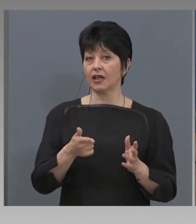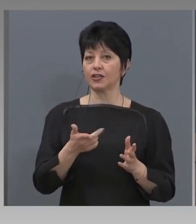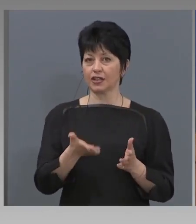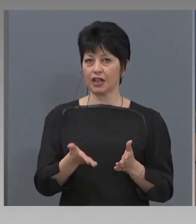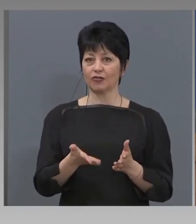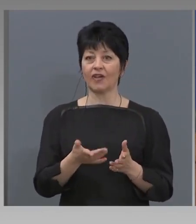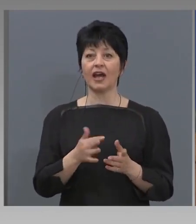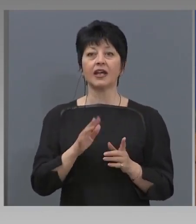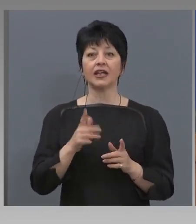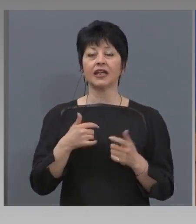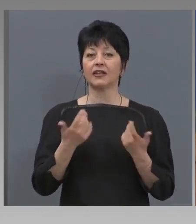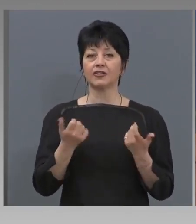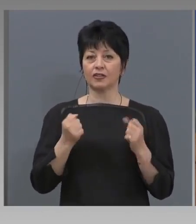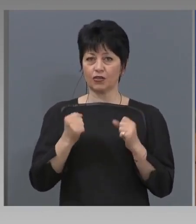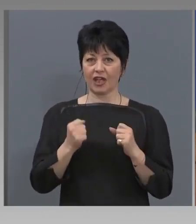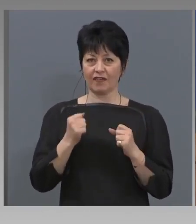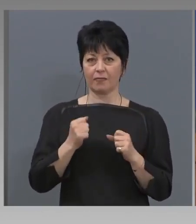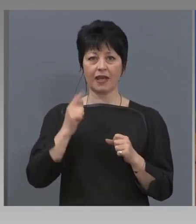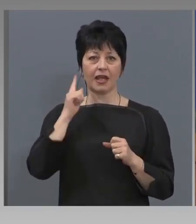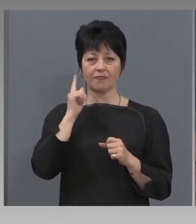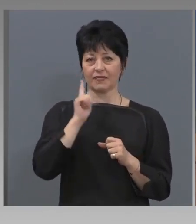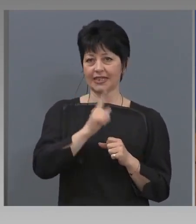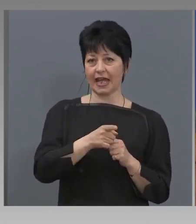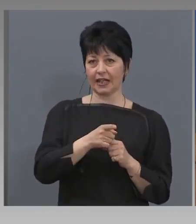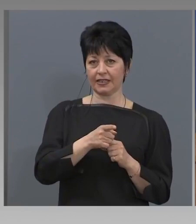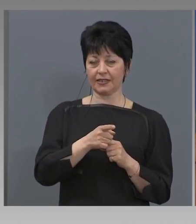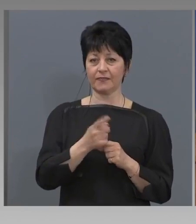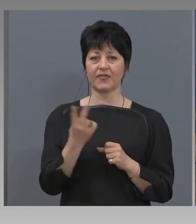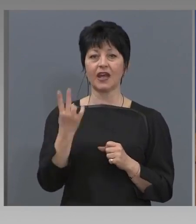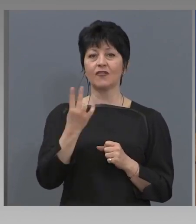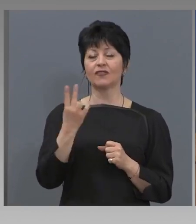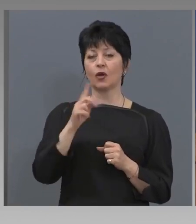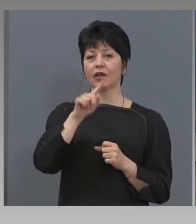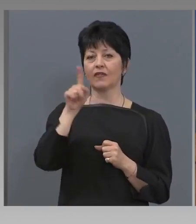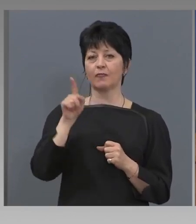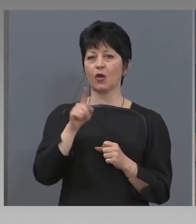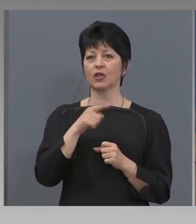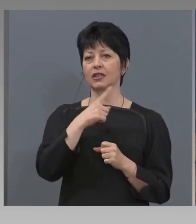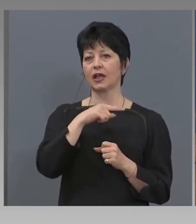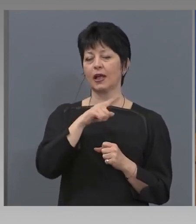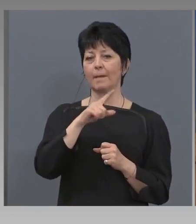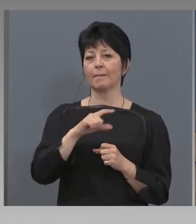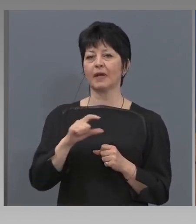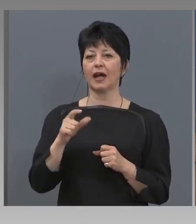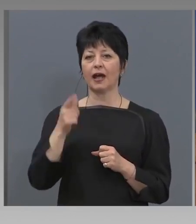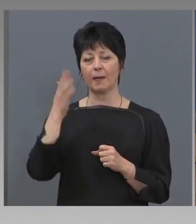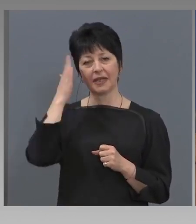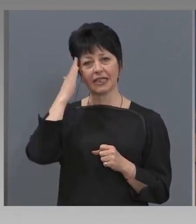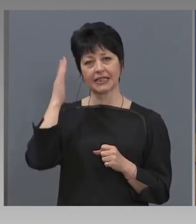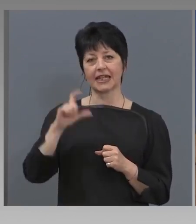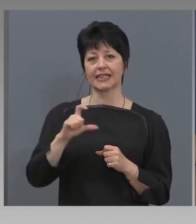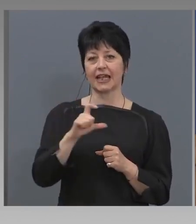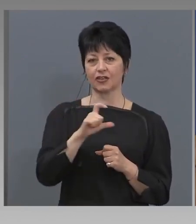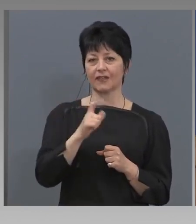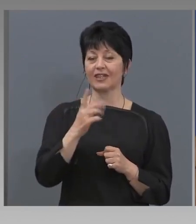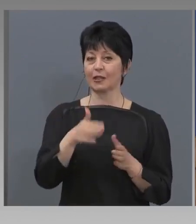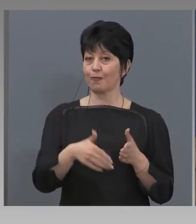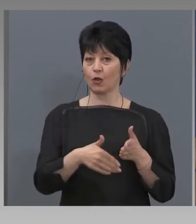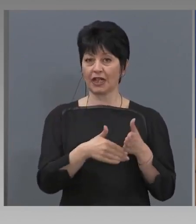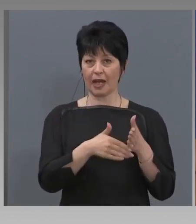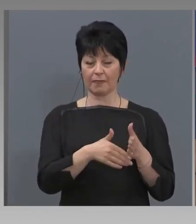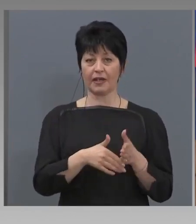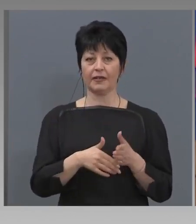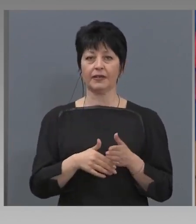ако някой не го спазва. Вторият ми въпрос е към министра Сачева по повод мярката, която обяви за подкрепа. Казахте това